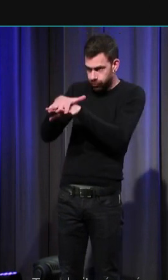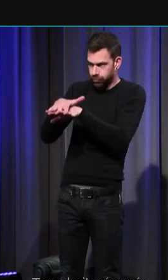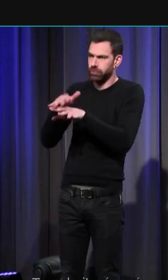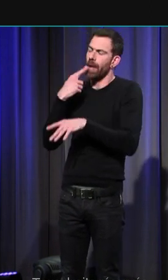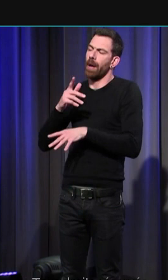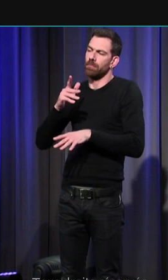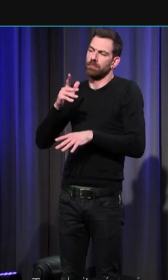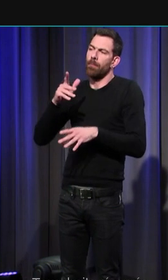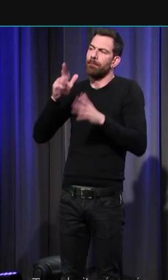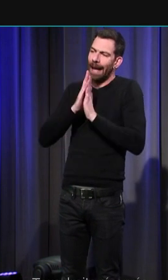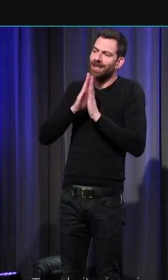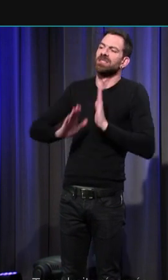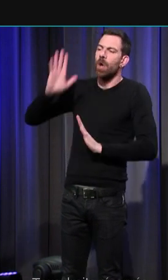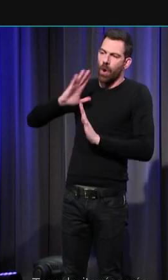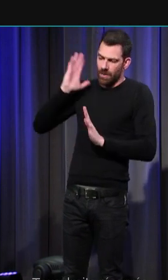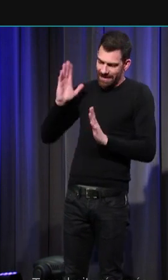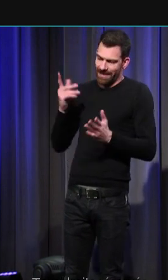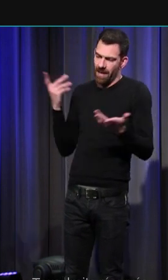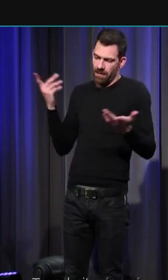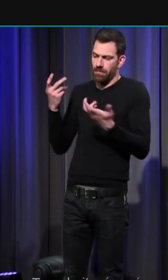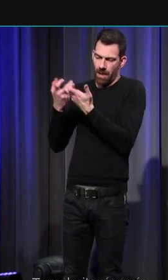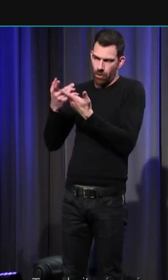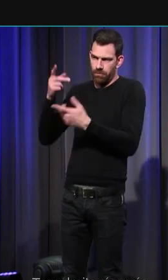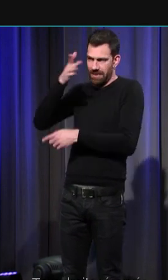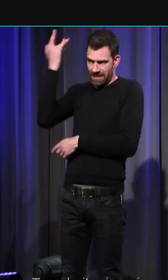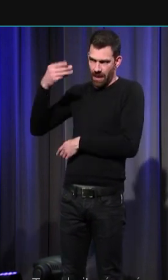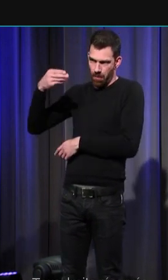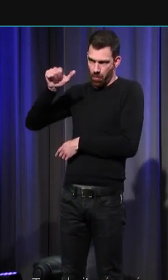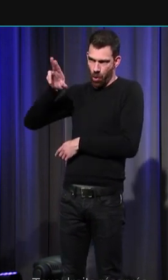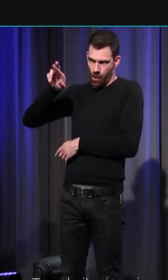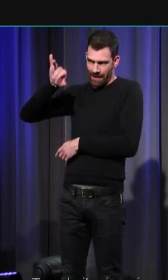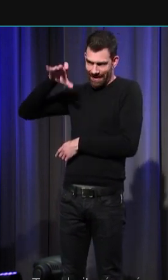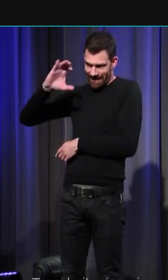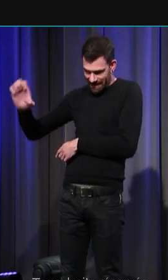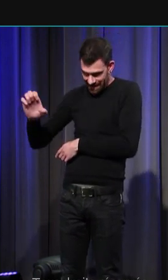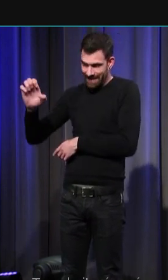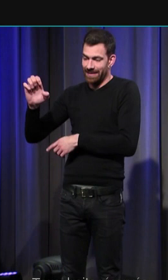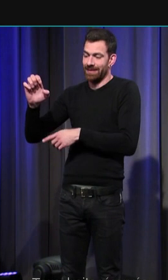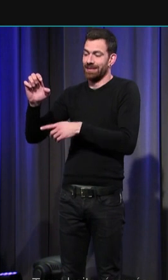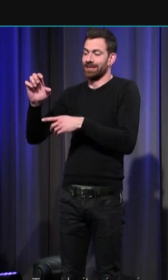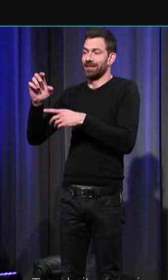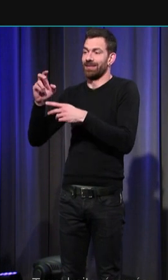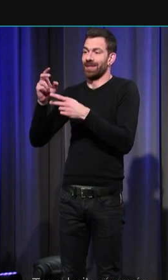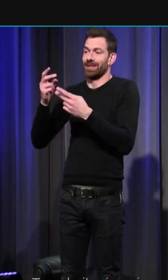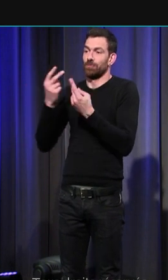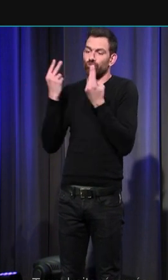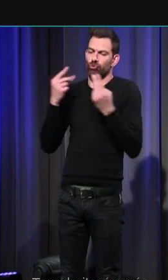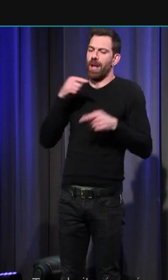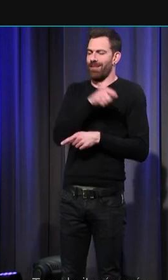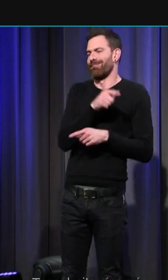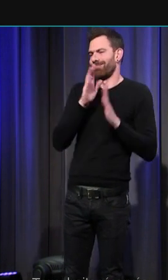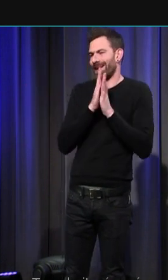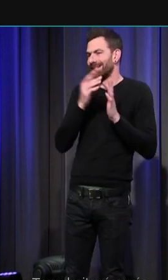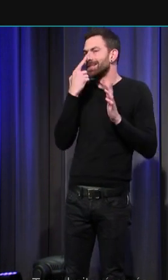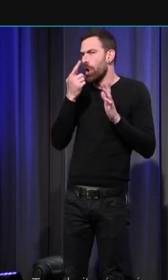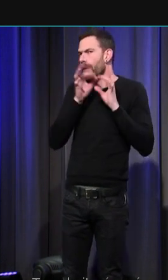ancienne Martin Étienne en l'occurrence Maurice vraisemblablement la jumelle est dédiée à la Vierge là on